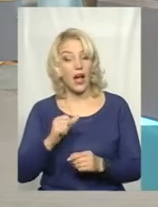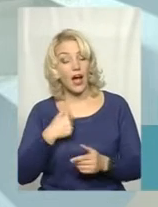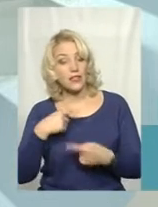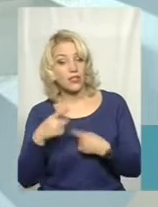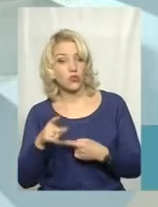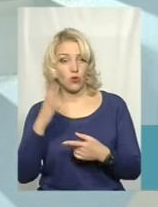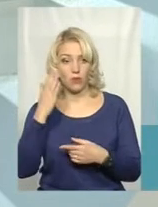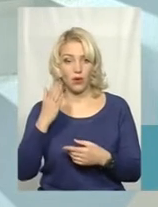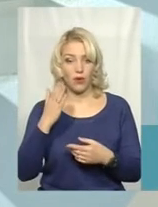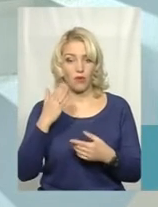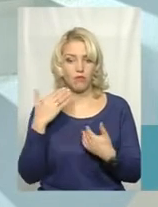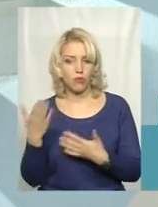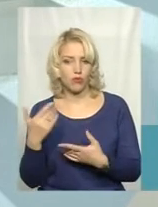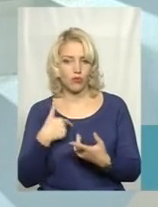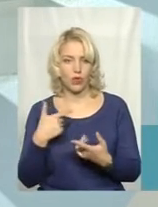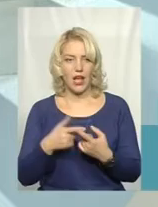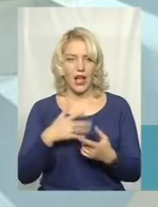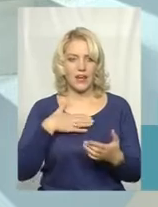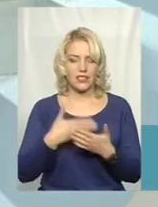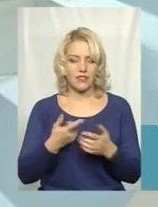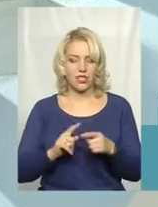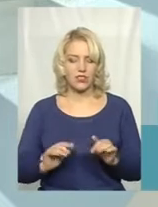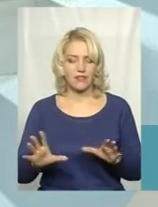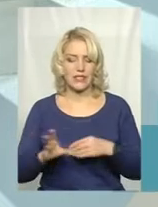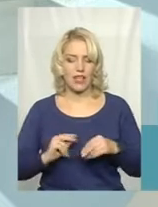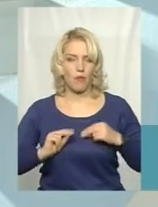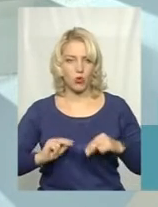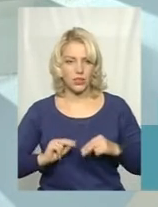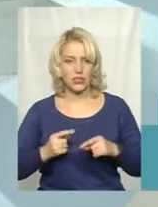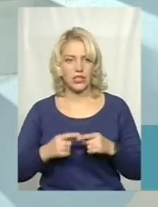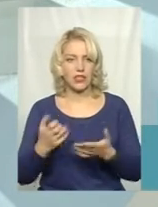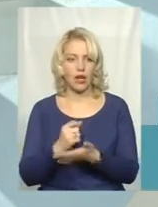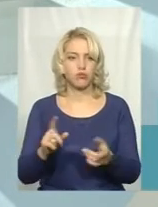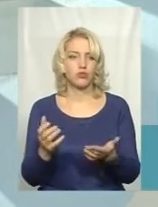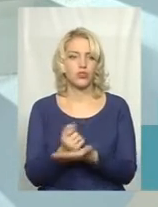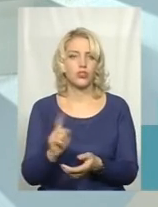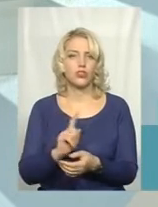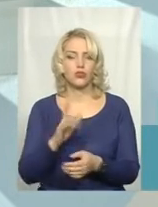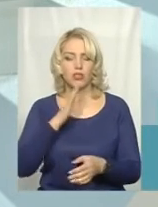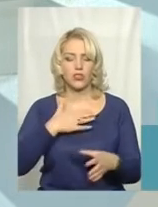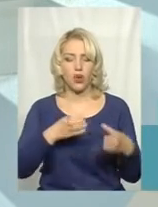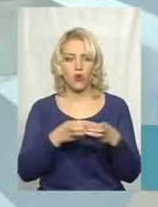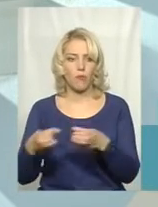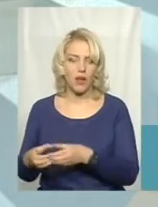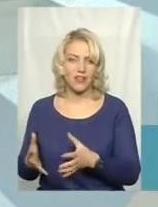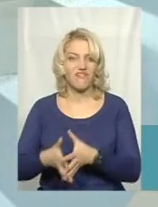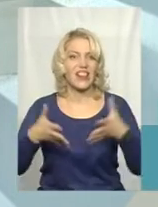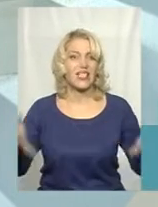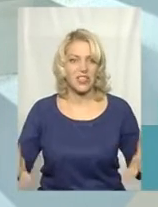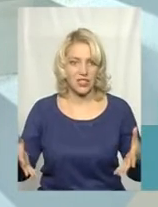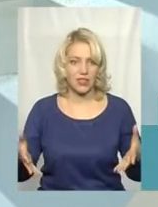активізація цих процесів, тобто активізація цих взаємодій, в нас зараз виходить так, що наші громади великі